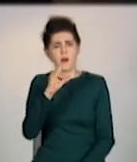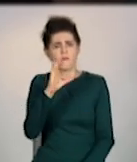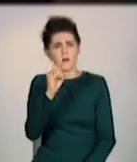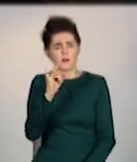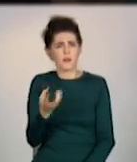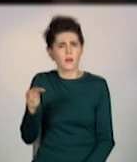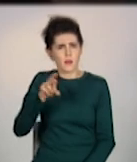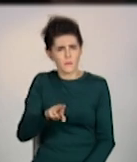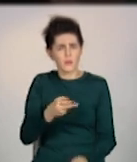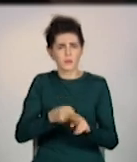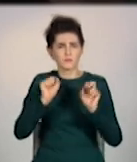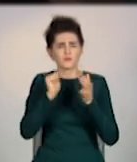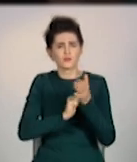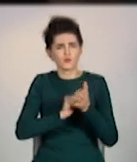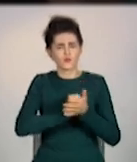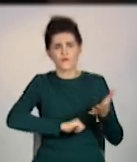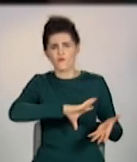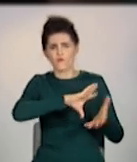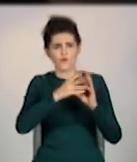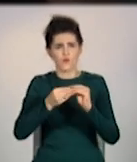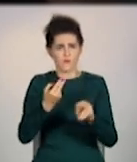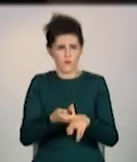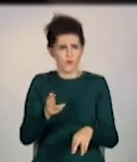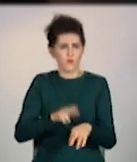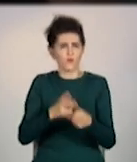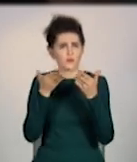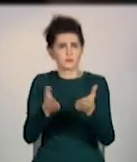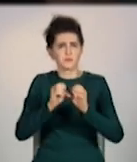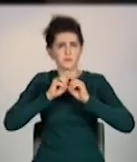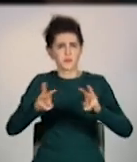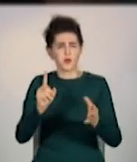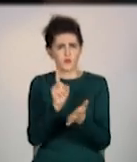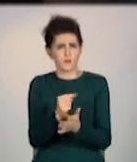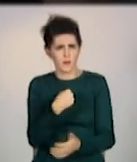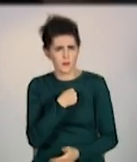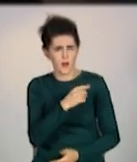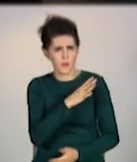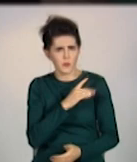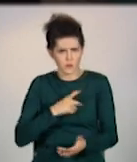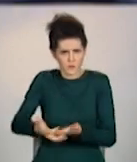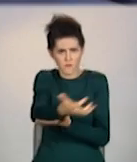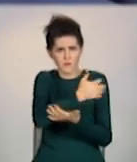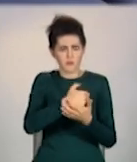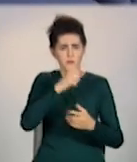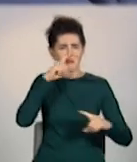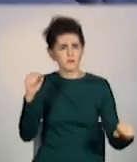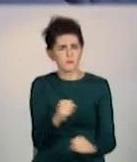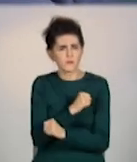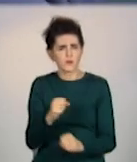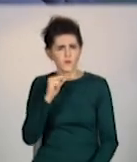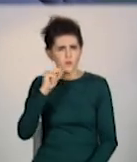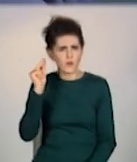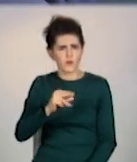В результаті послідствів ми отримали це. І тепер ми вигрібаємо те, що відбувало там. Посмотримо те, що